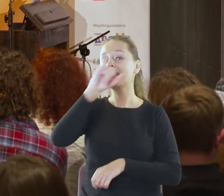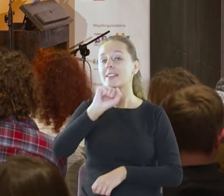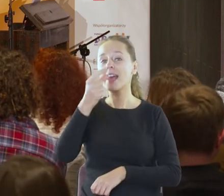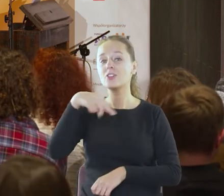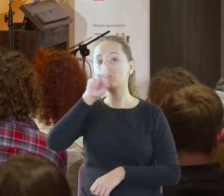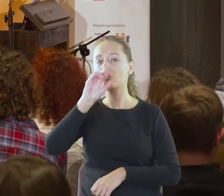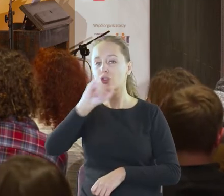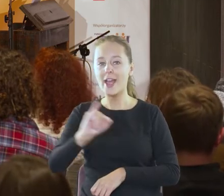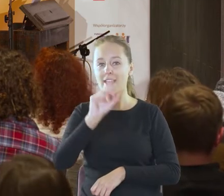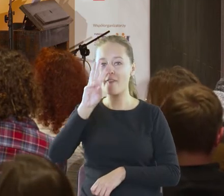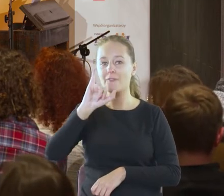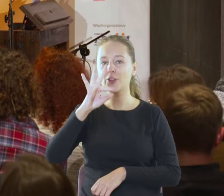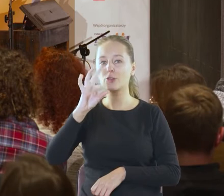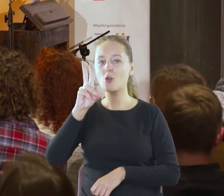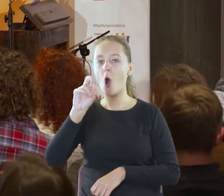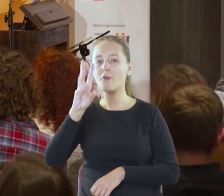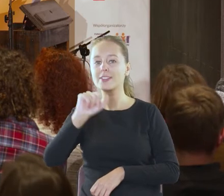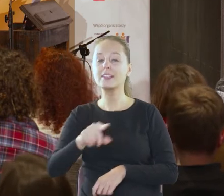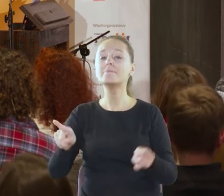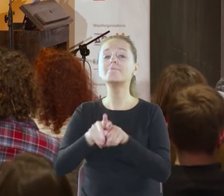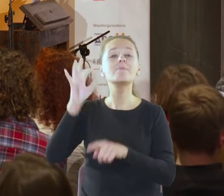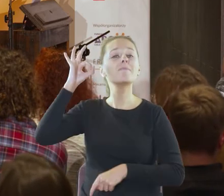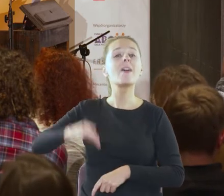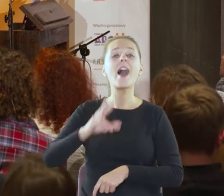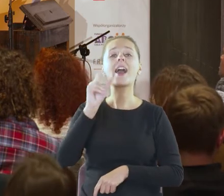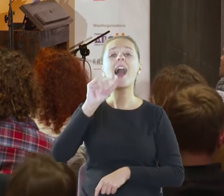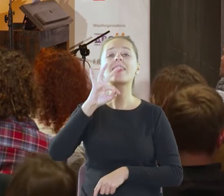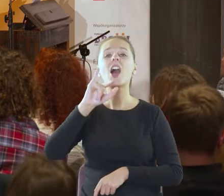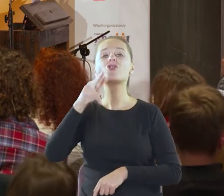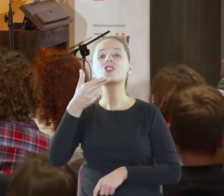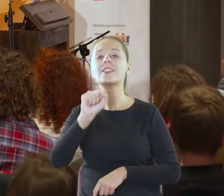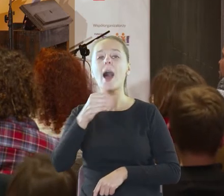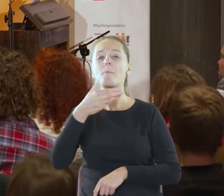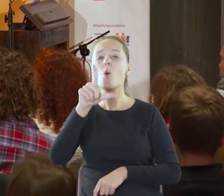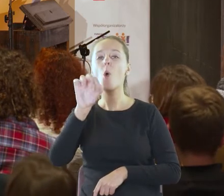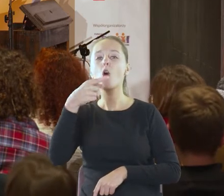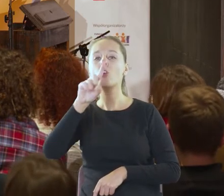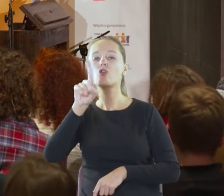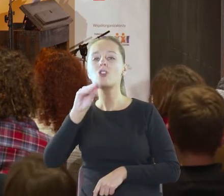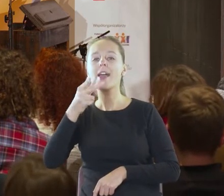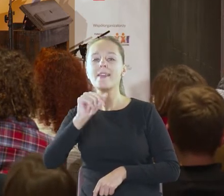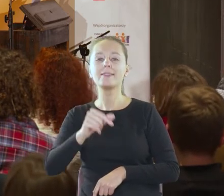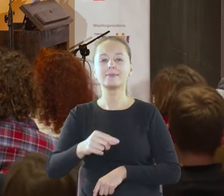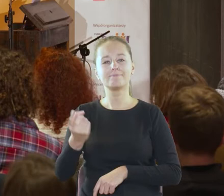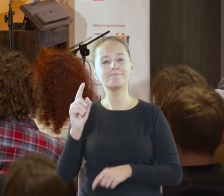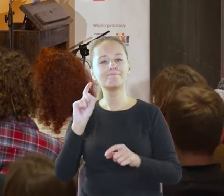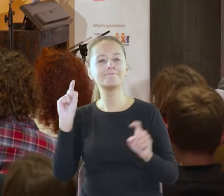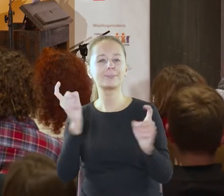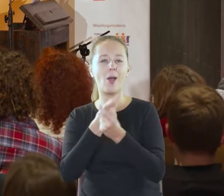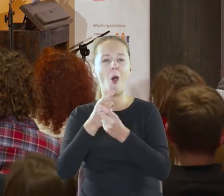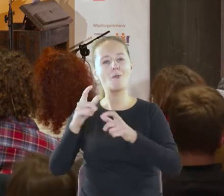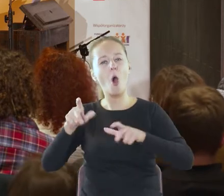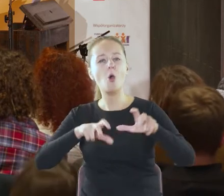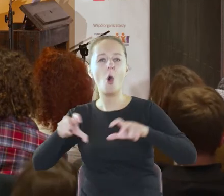Witkowskiego oraz Panią Katarzynę Sołtan-Młodożeniec, Krajową Koordynatorkę Nocy